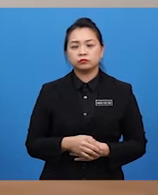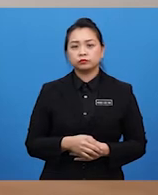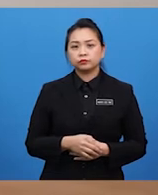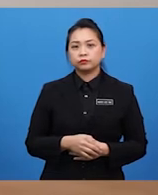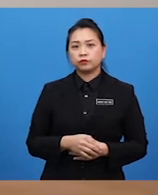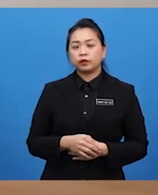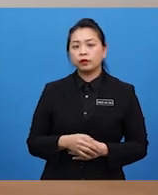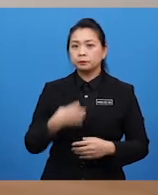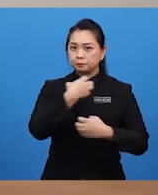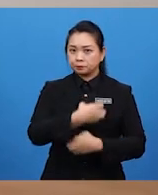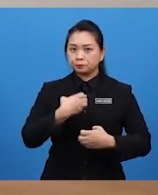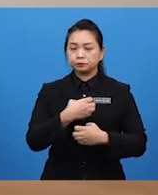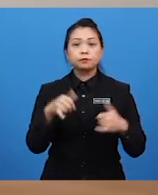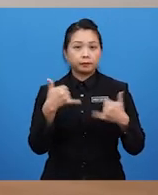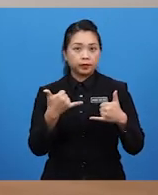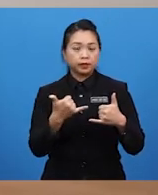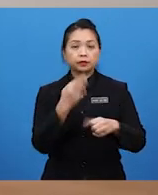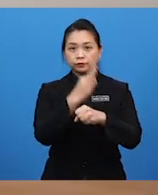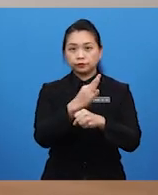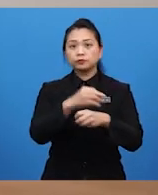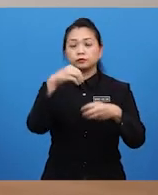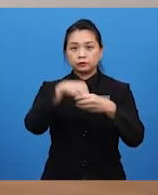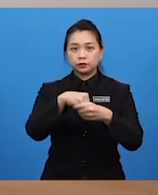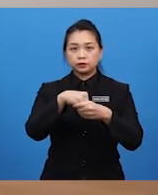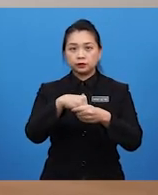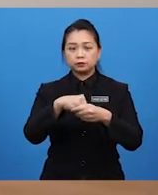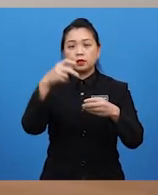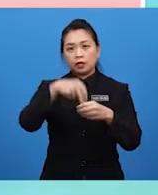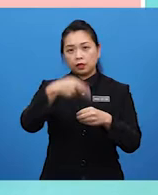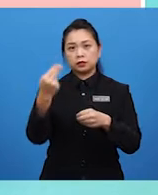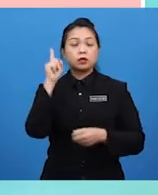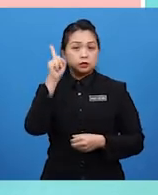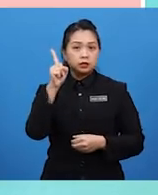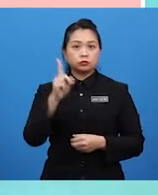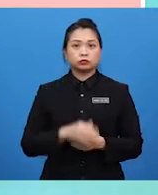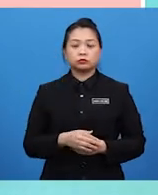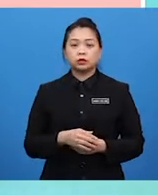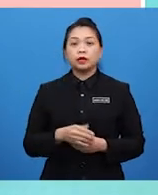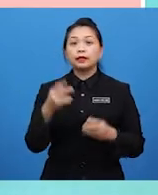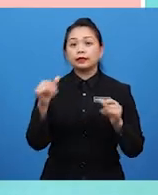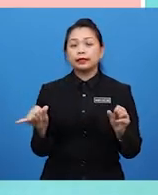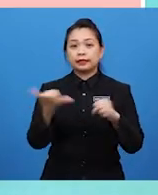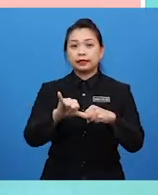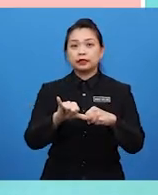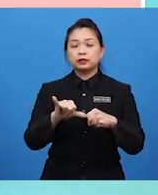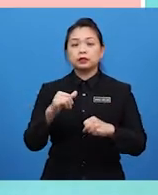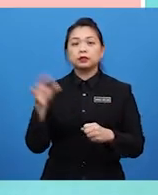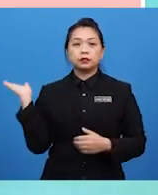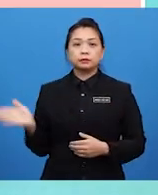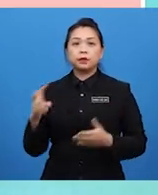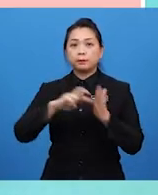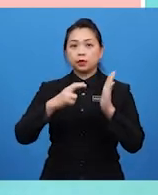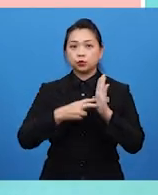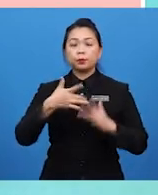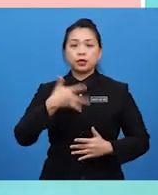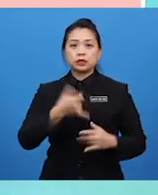Cikgu Jons, emosi juga memainkan peranan yang penting dalam perhasilan sesuatu karya. Emosi membawa maksud perasaan jiwa batin